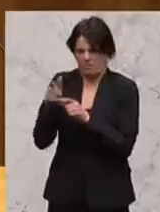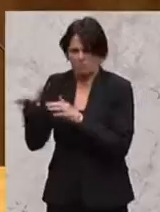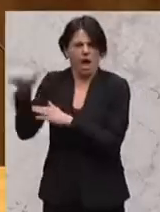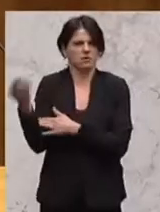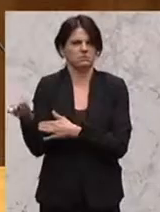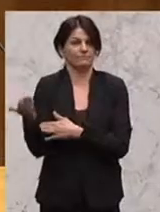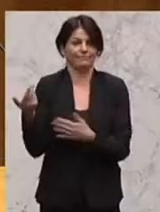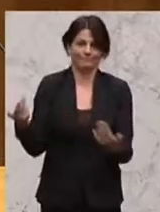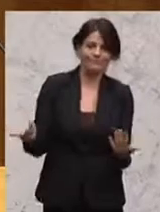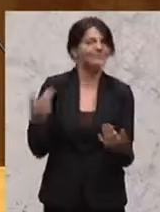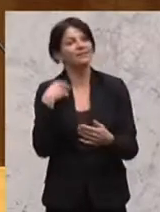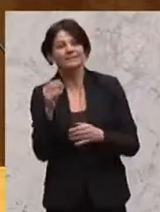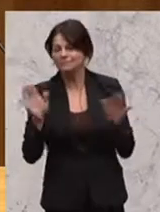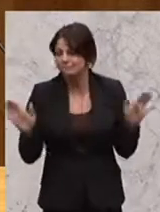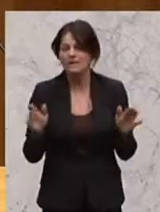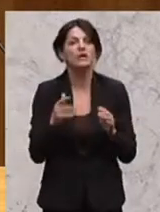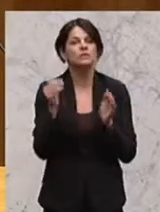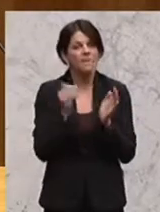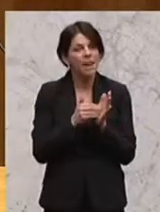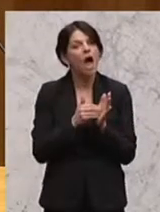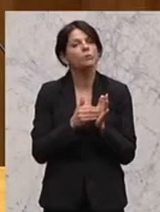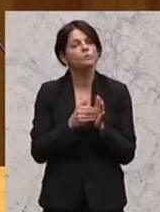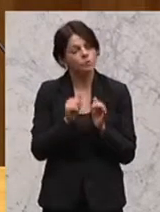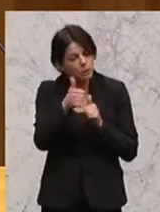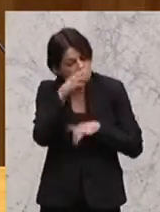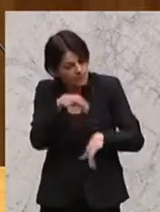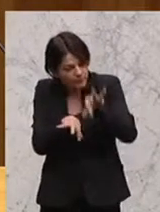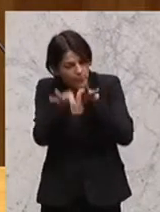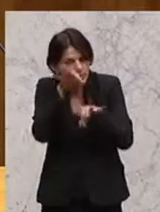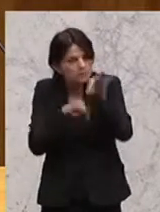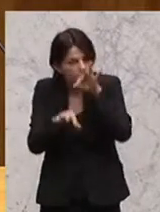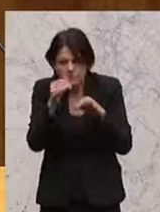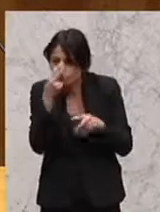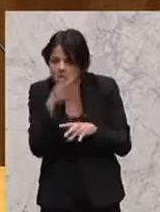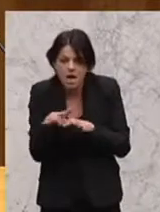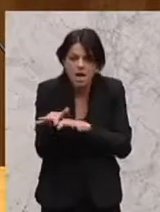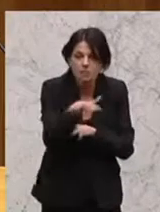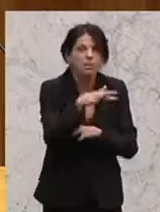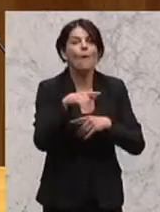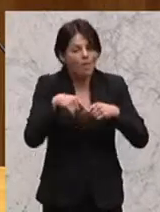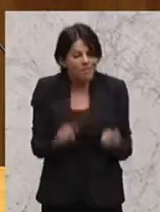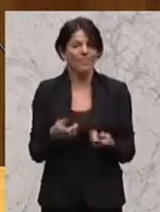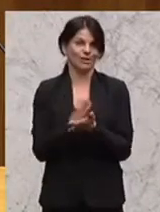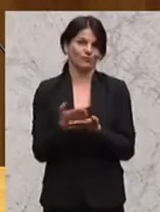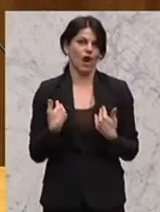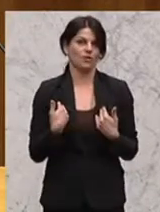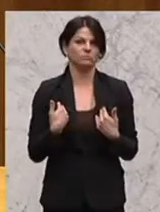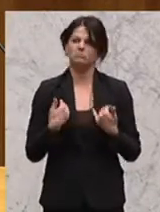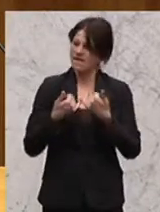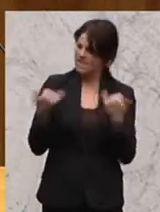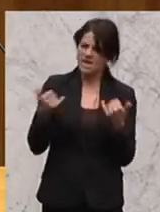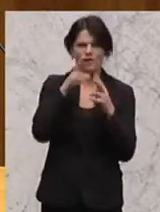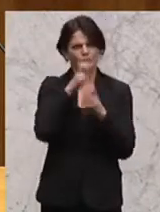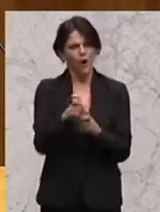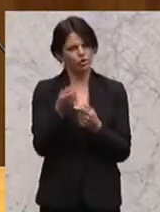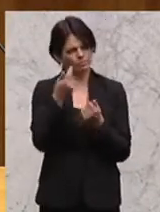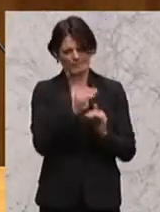Ich sage Ihnen, es braucht eine konsequente Evaluierung und dann eine Entscheidung, wie wir die Forschungsmittel